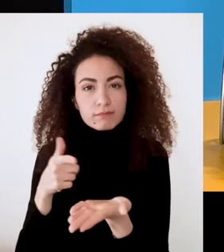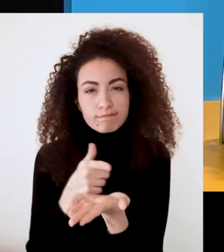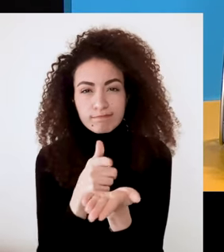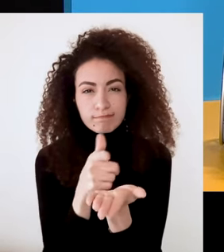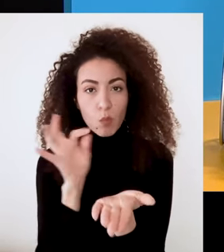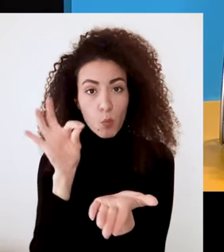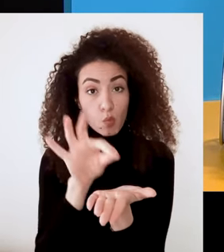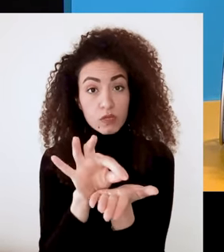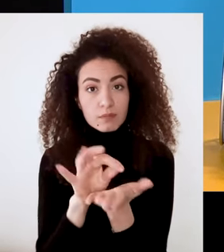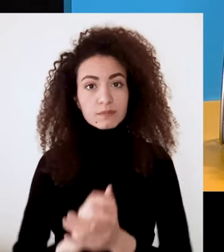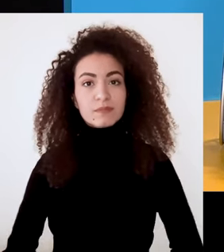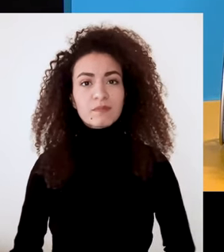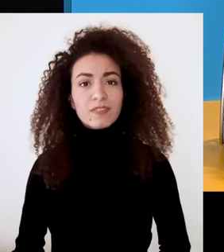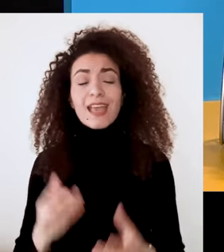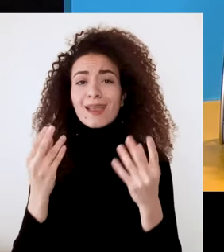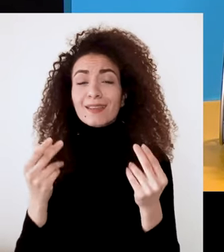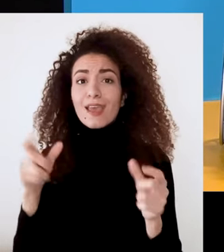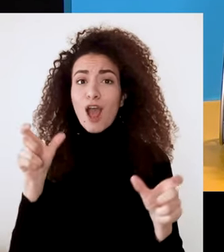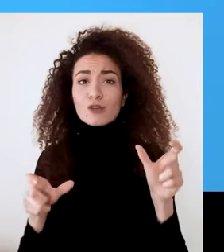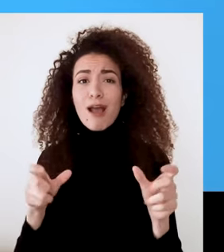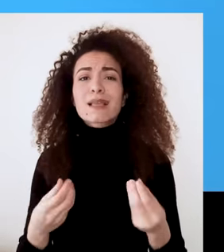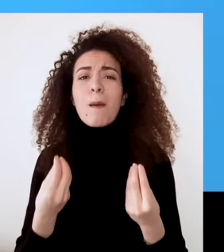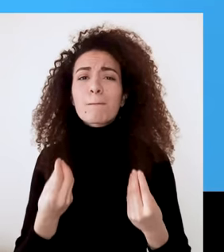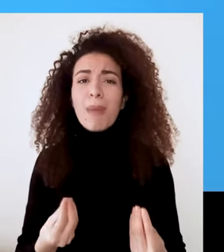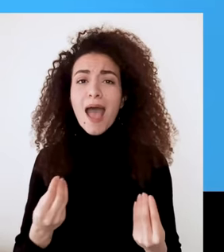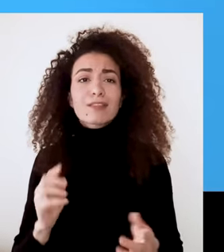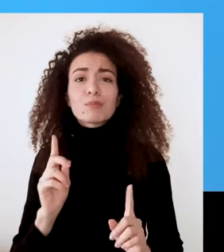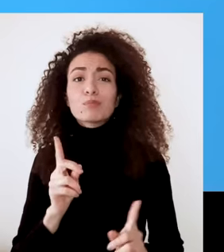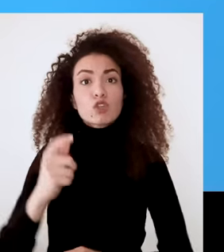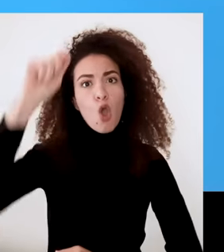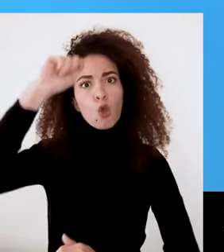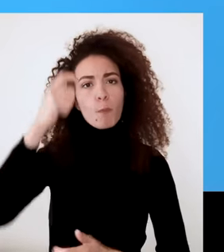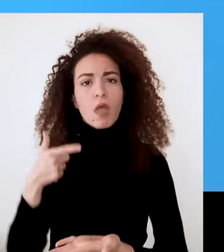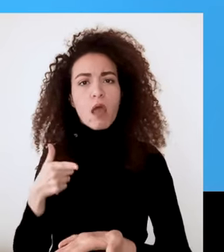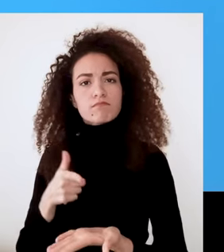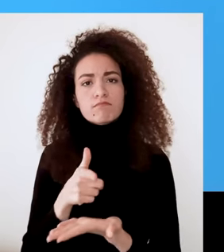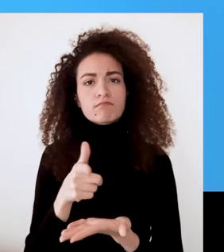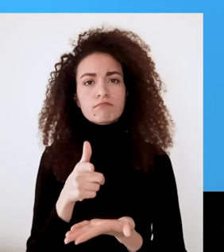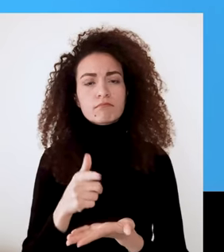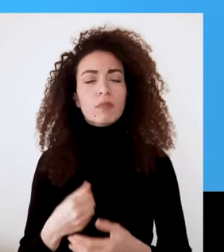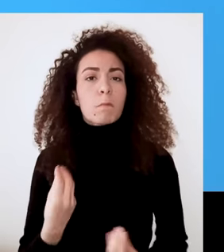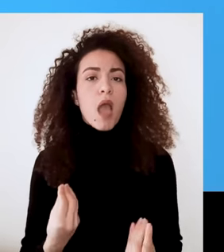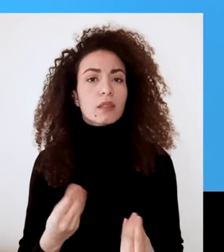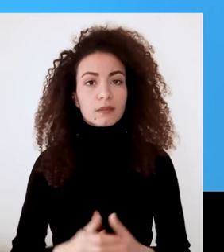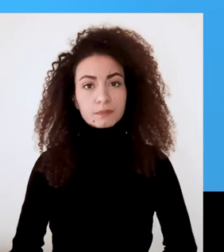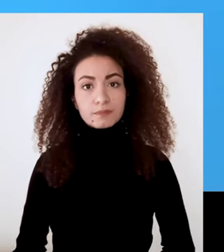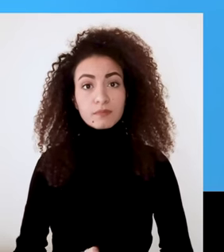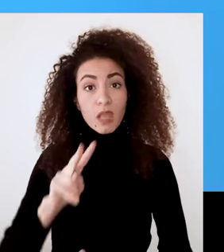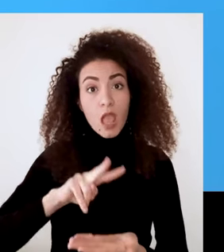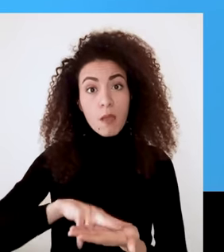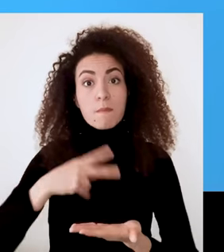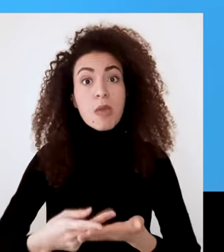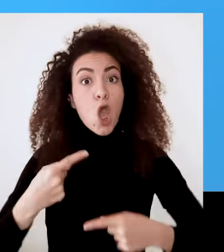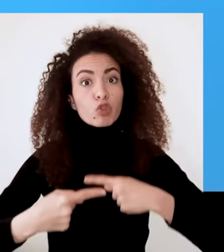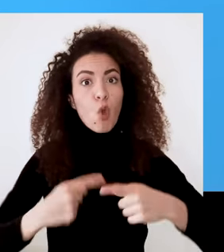والقادر أنه يوجه سفينته بناء على هالرؤية؟ ما تخافي؟ كتير من الناس بعضهم عم بعيشوا حياتهم مثل